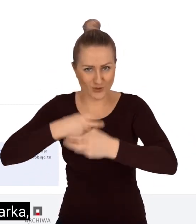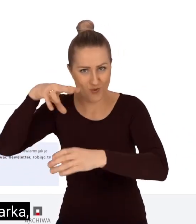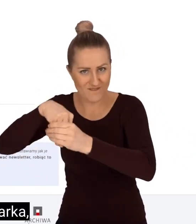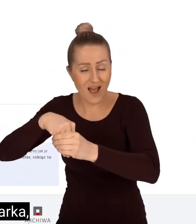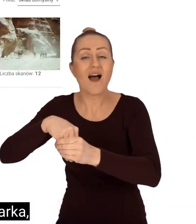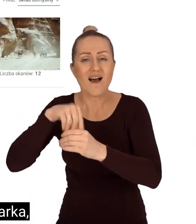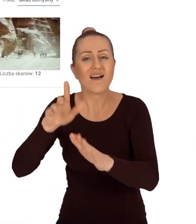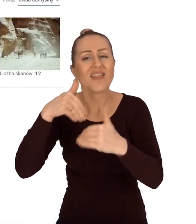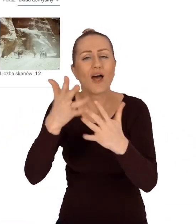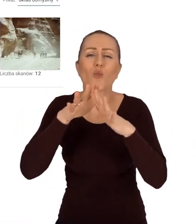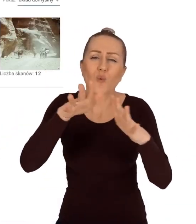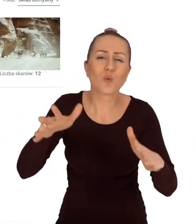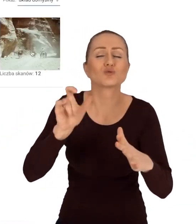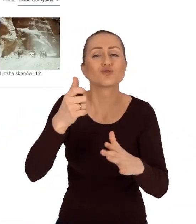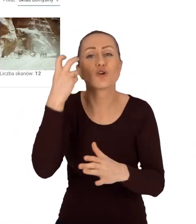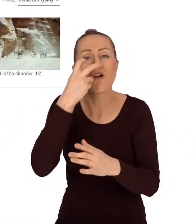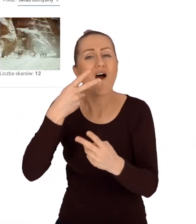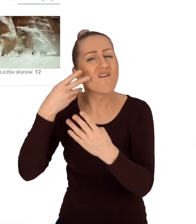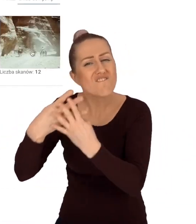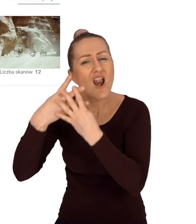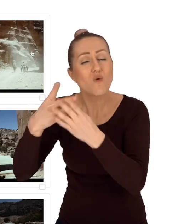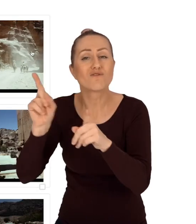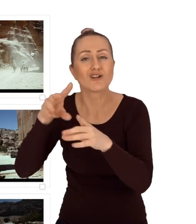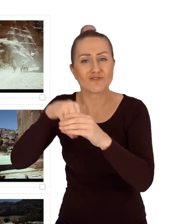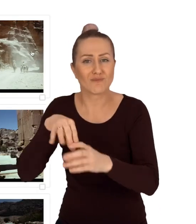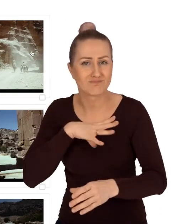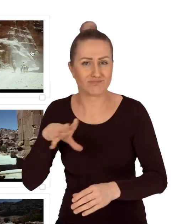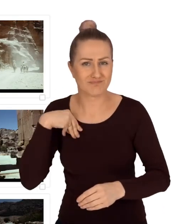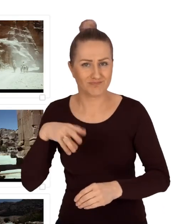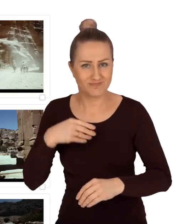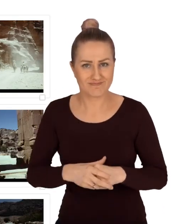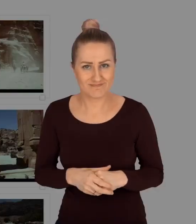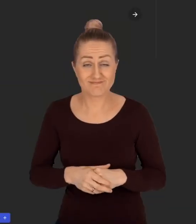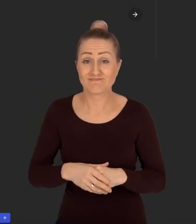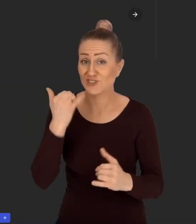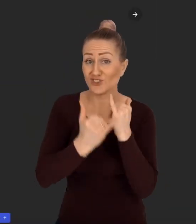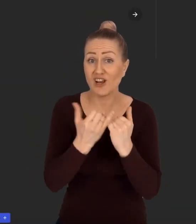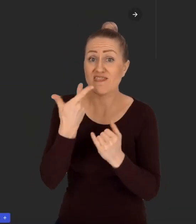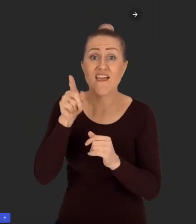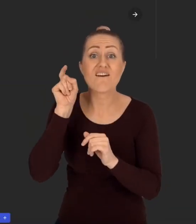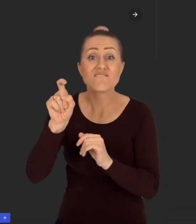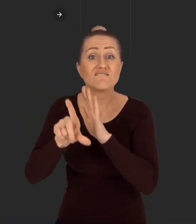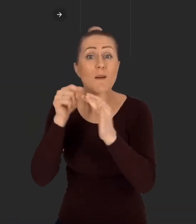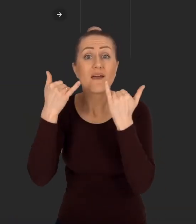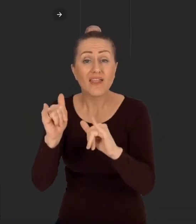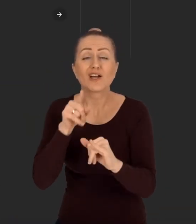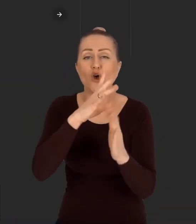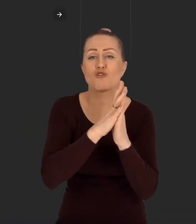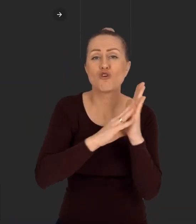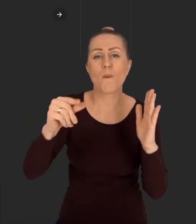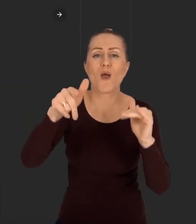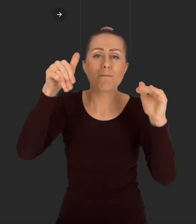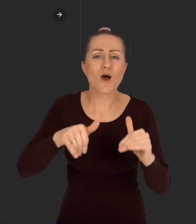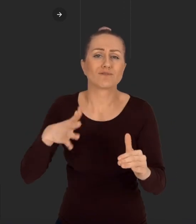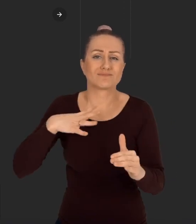obsłudze wyszukiwarka, która oferuje wiele przydatnych filtrów i opcji. O ile nie zastrzeżono inaczej, kopie